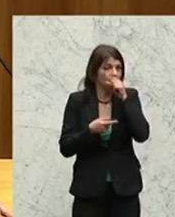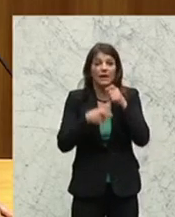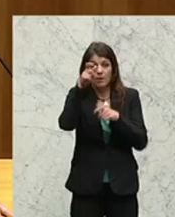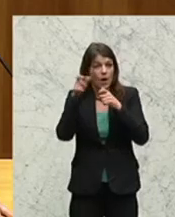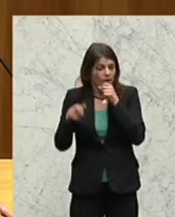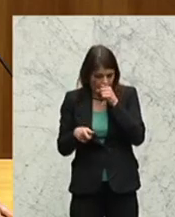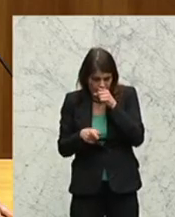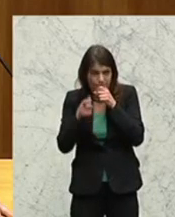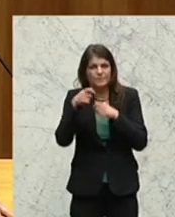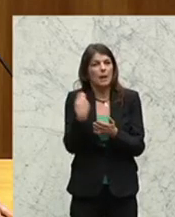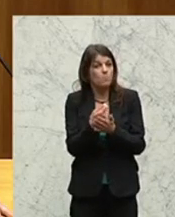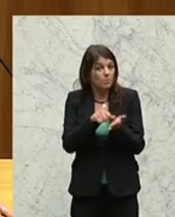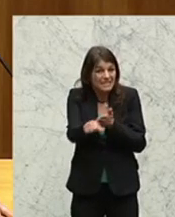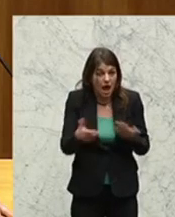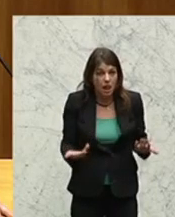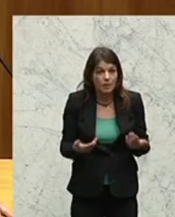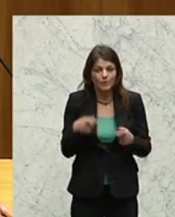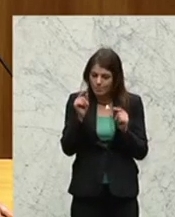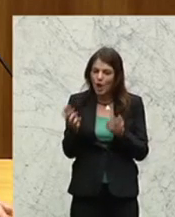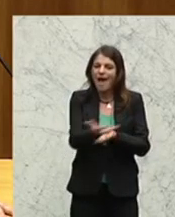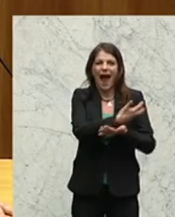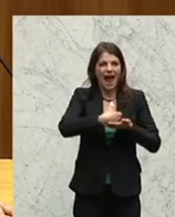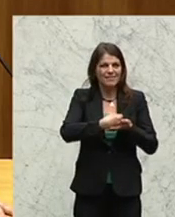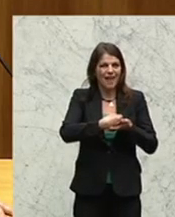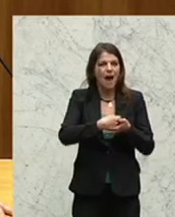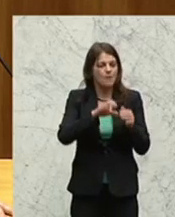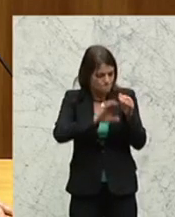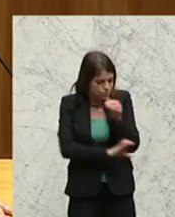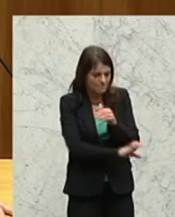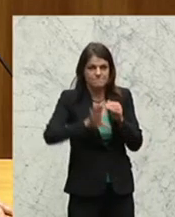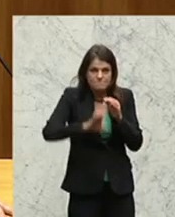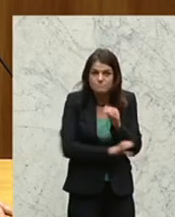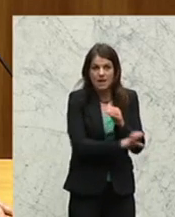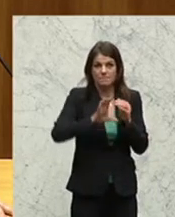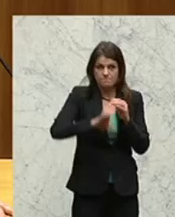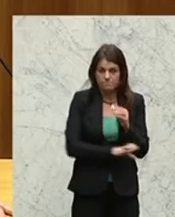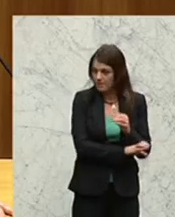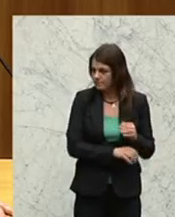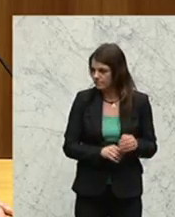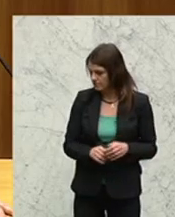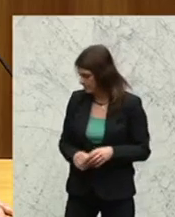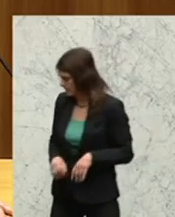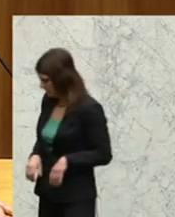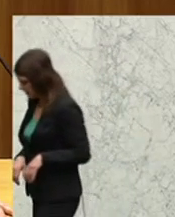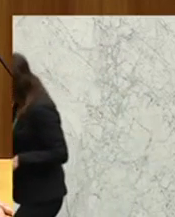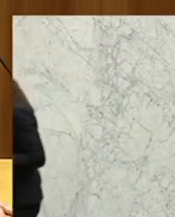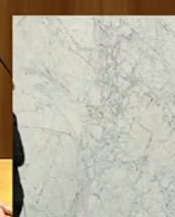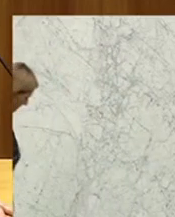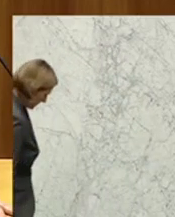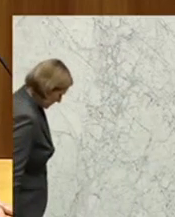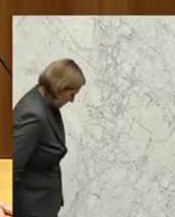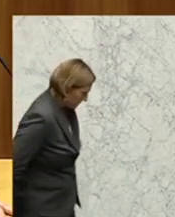Gebühren zahlen und diese Gebühren dann über Einnahmen zurücklagen werden. Wir haben in Österreich eine Situation,